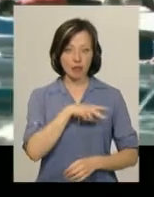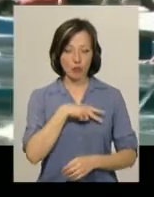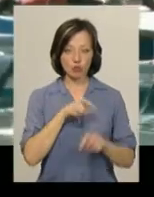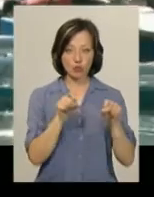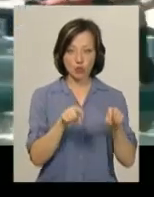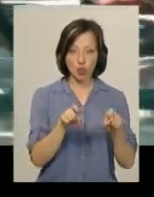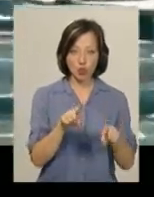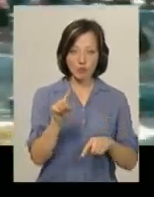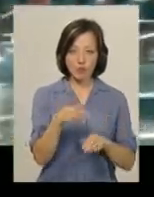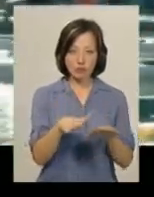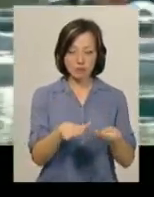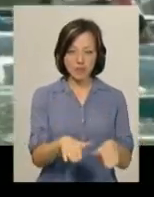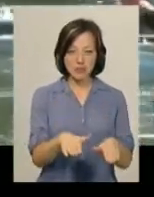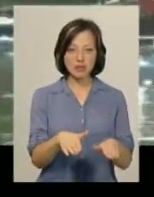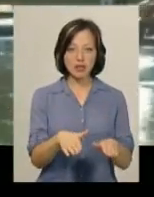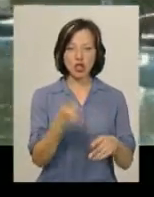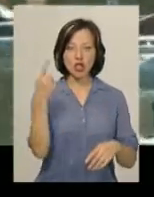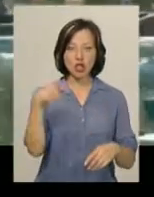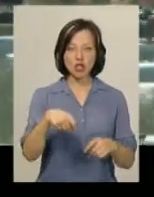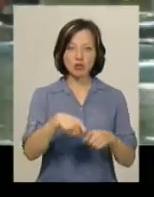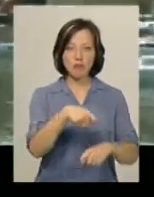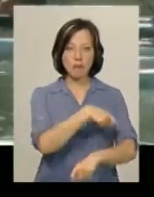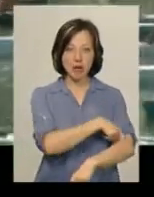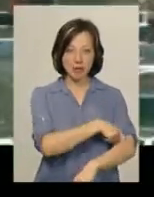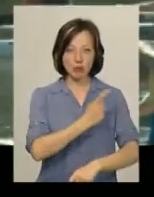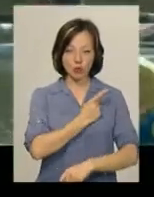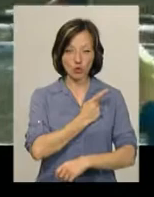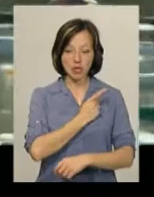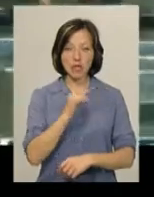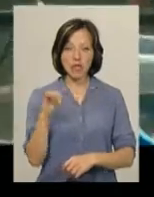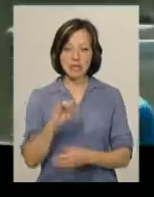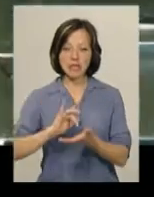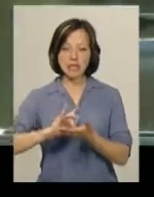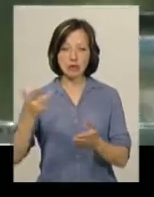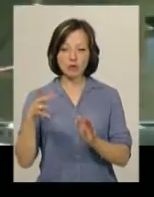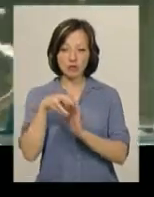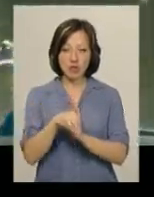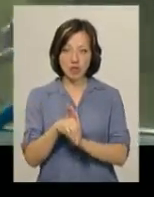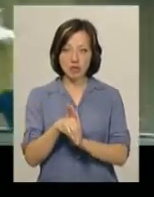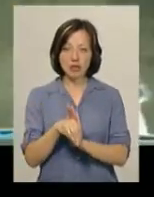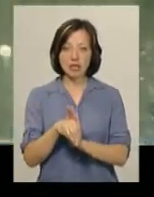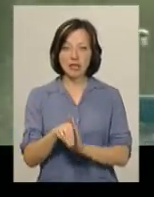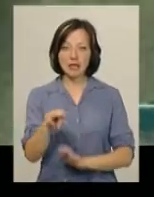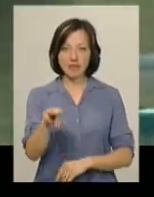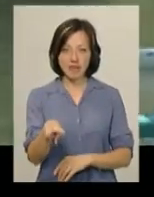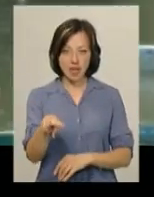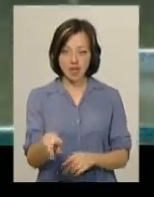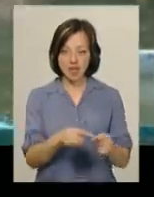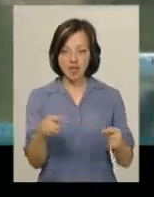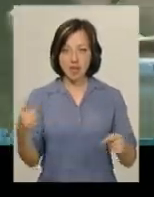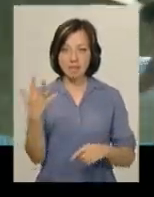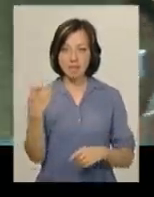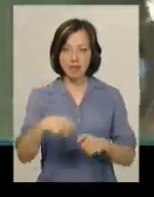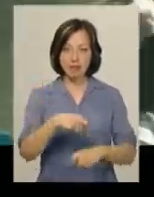Золоту за перше місце в заїзді на тисячу метрів у байдарці-одиночці та срібну у складі екіпажу байдарки «Двійки» на дистанції